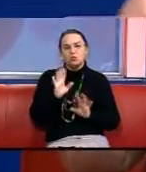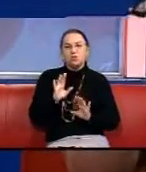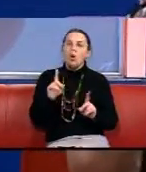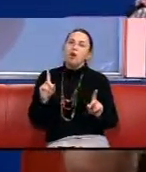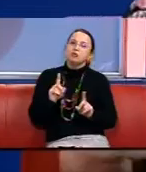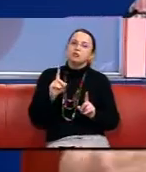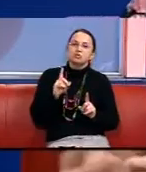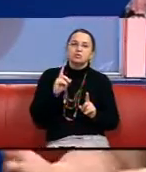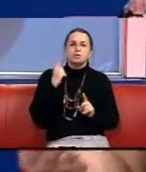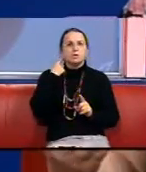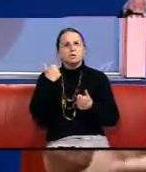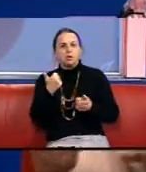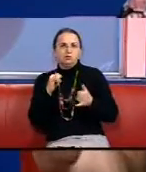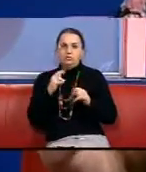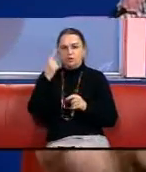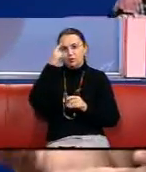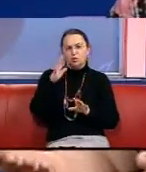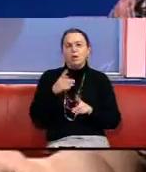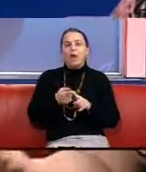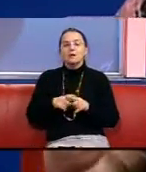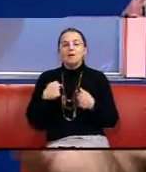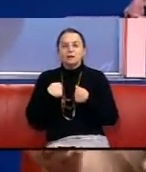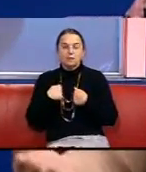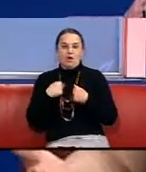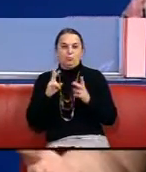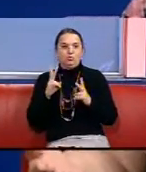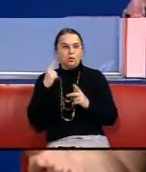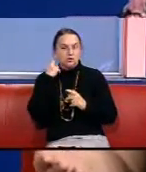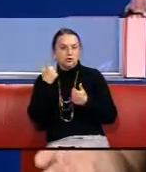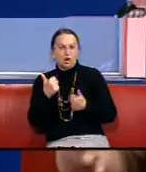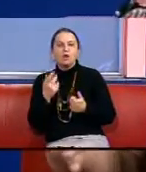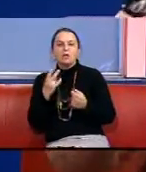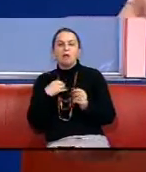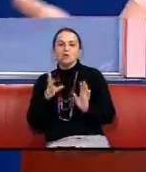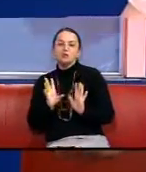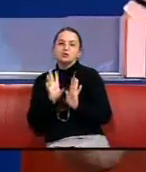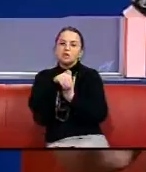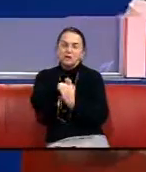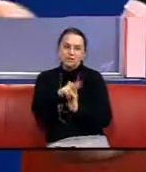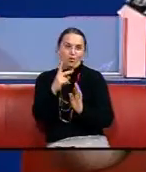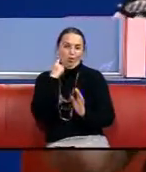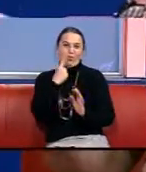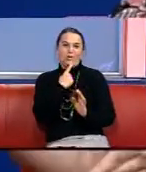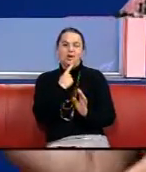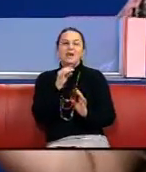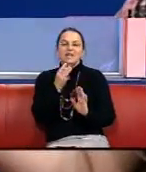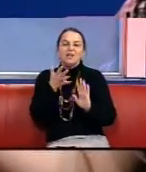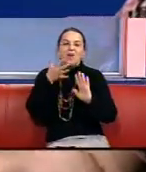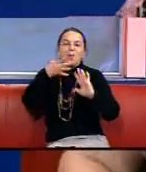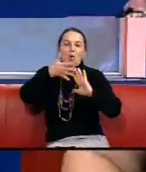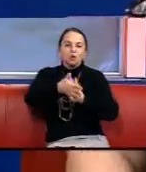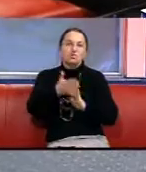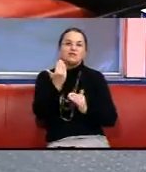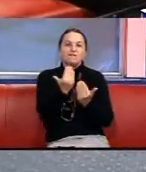чують вони добре Я думаю, це нам потрібно соціалізуватися і якось поглиблюватися в їхні